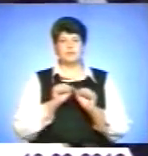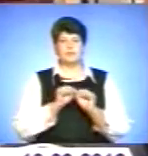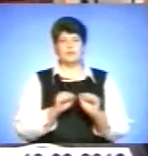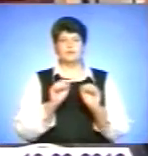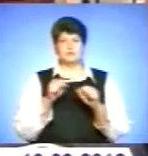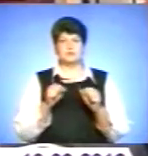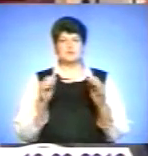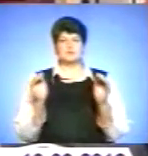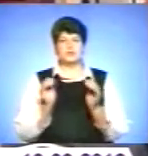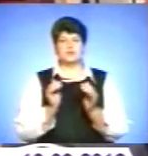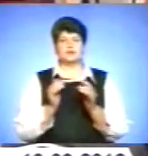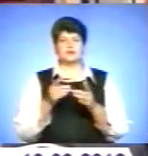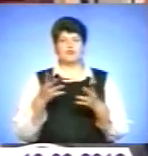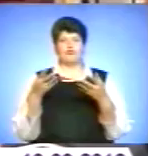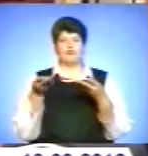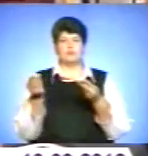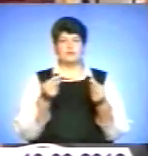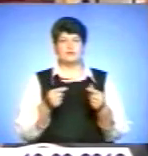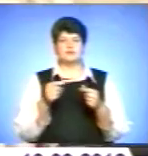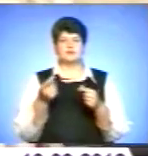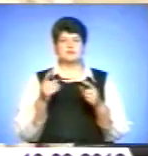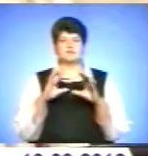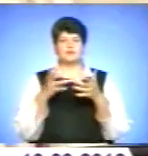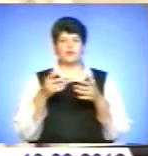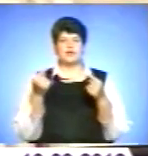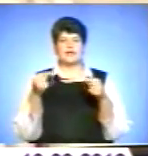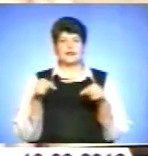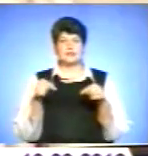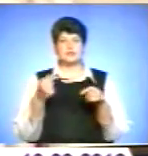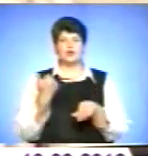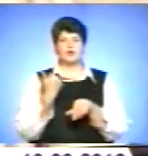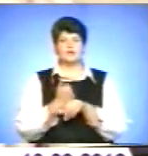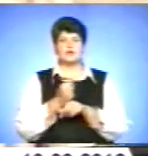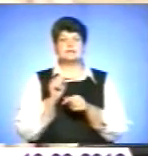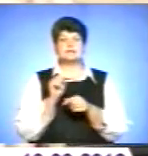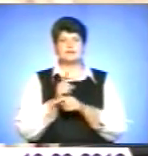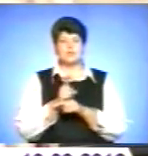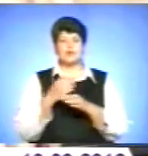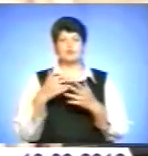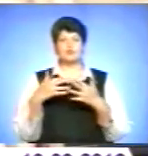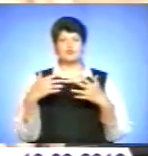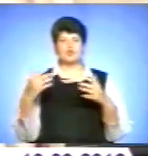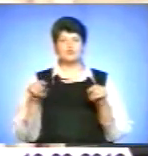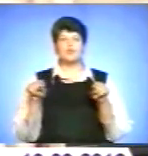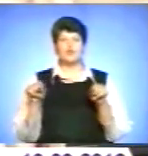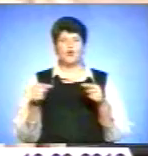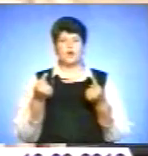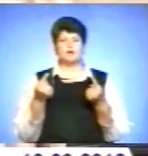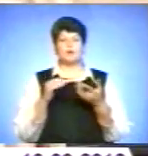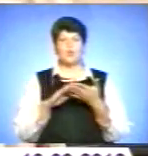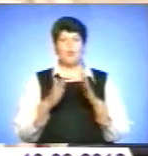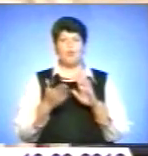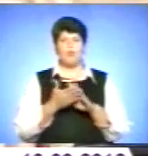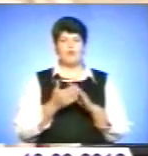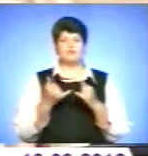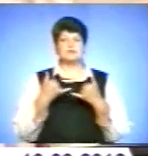кризи та вийти з неї конкурентно спроможними. Головне завдання будь-що – створити умови для